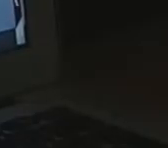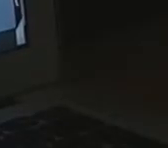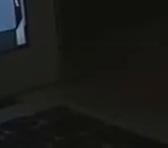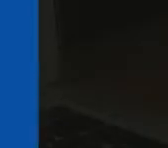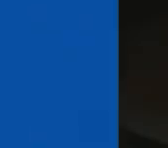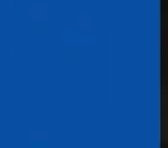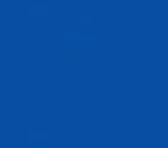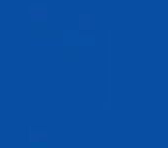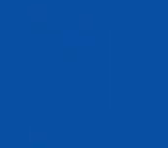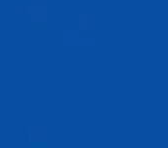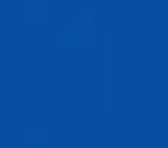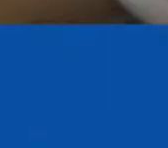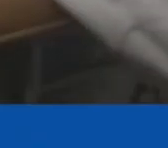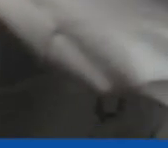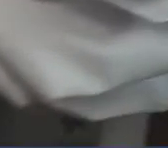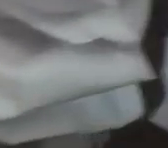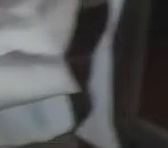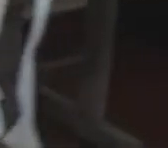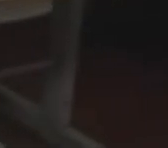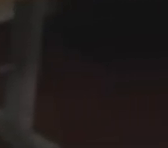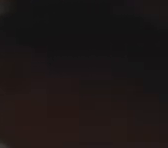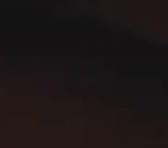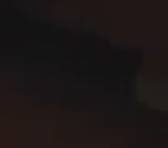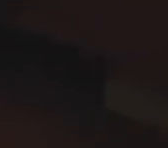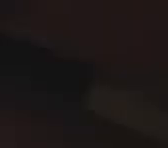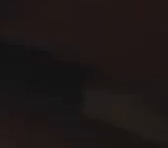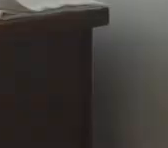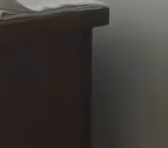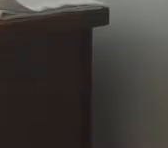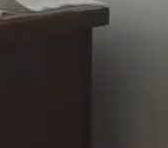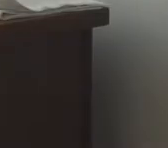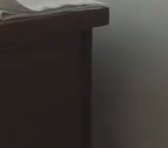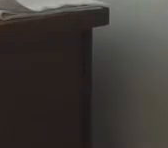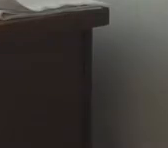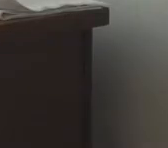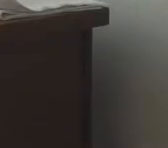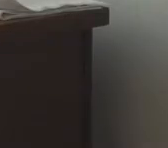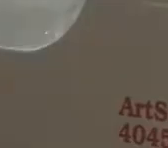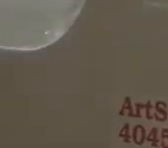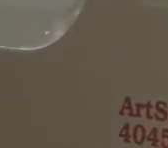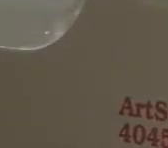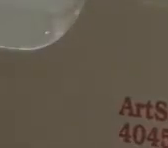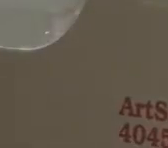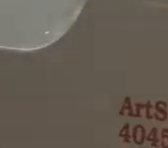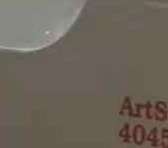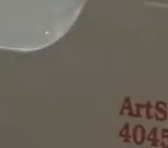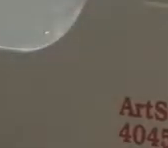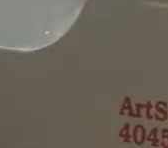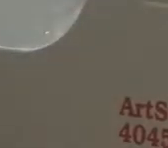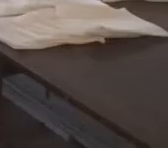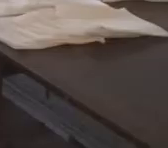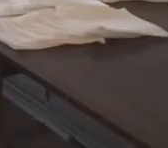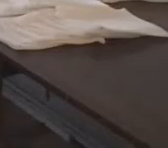самоізоляції. Костюми, халати, маски та балаклави шиють для медиків працівниці комунальних